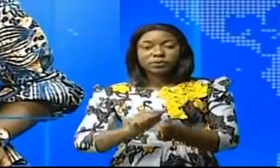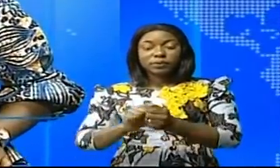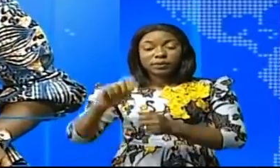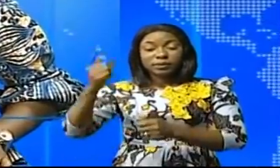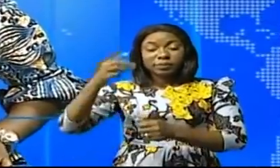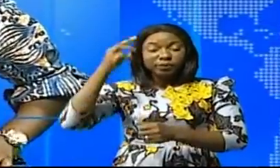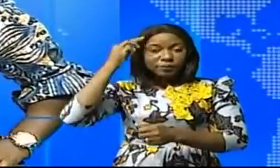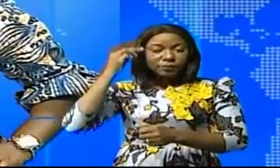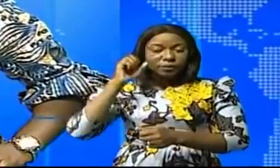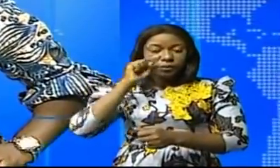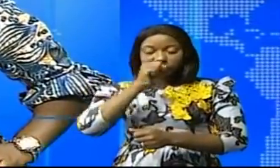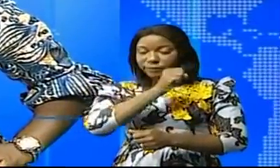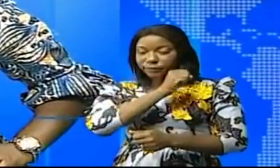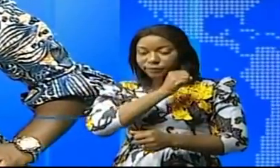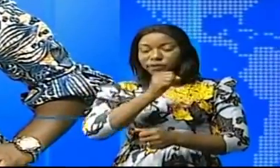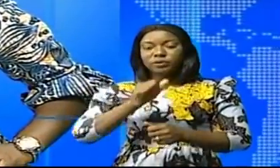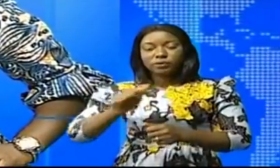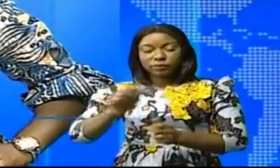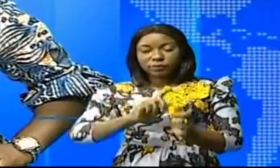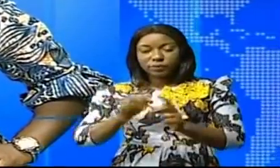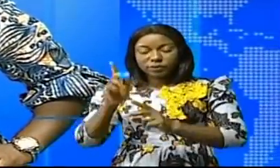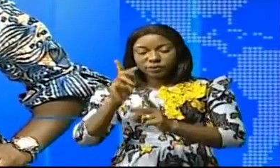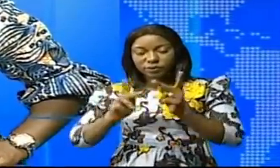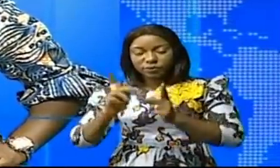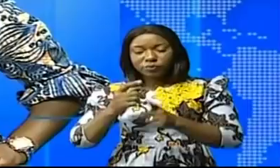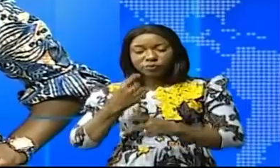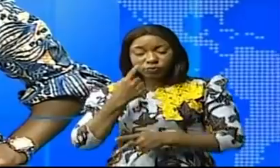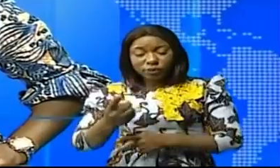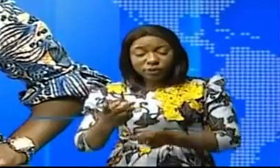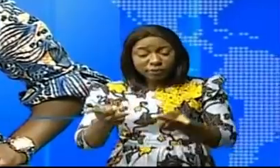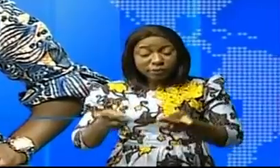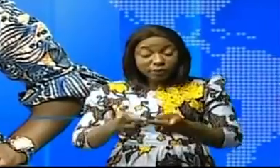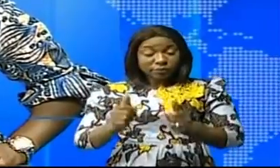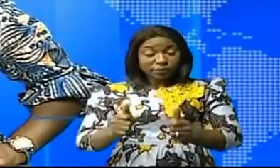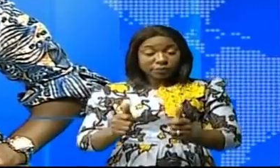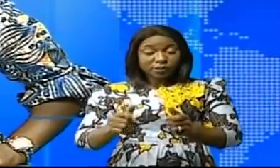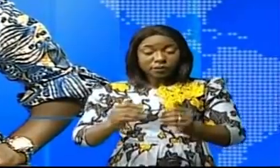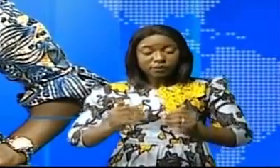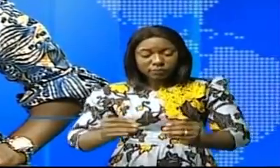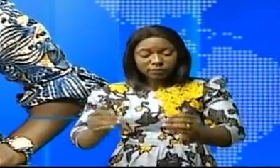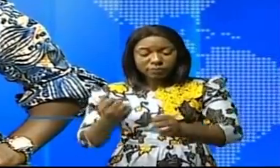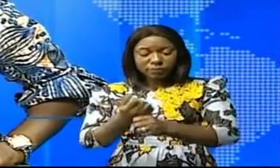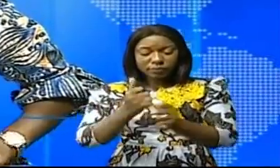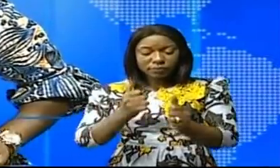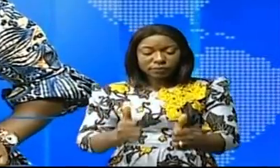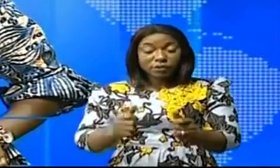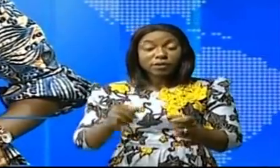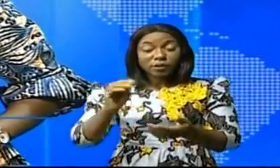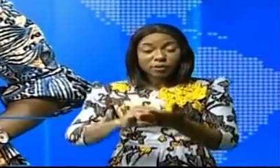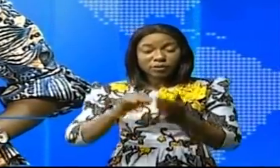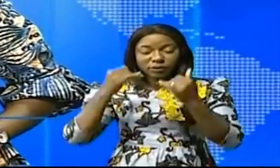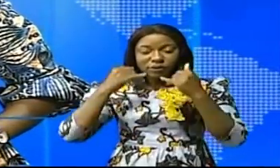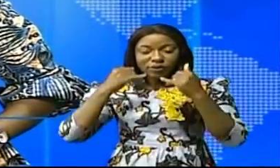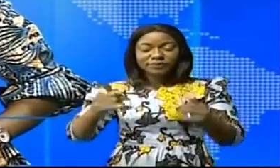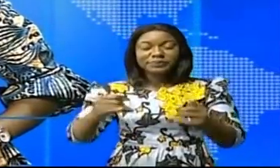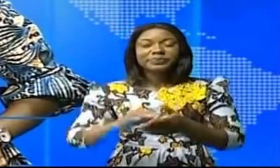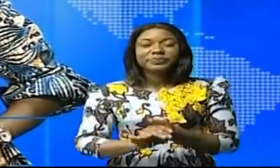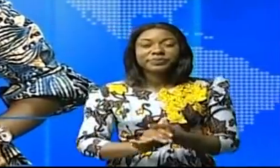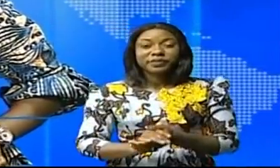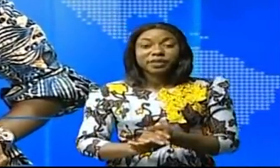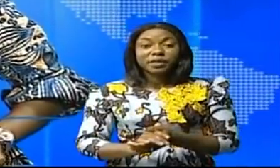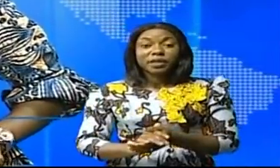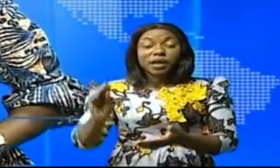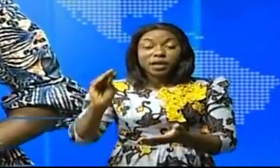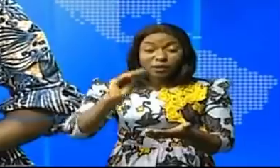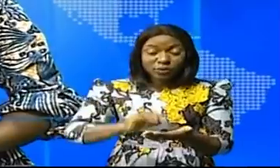ministre Jean-Michel Samaloukonde afin de se rassurer de l'évolution de travaux. Vous allez le suivre tout à l'heure. À suivre